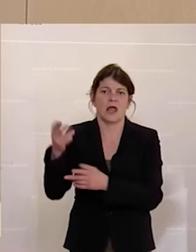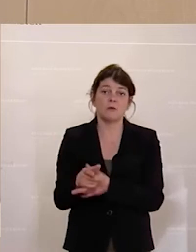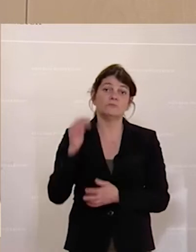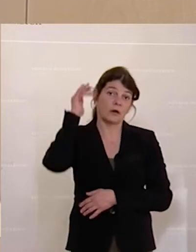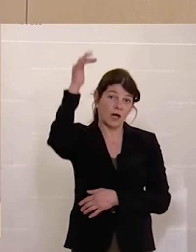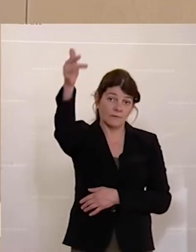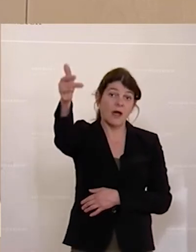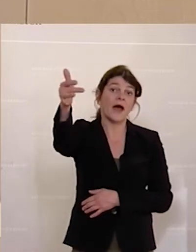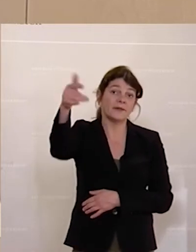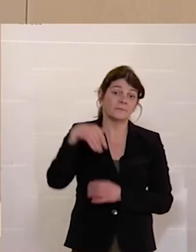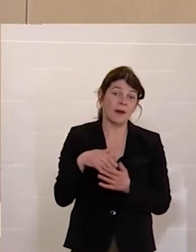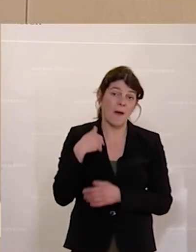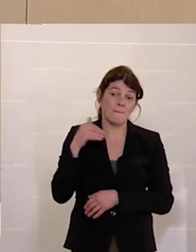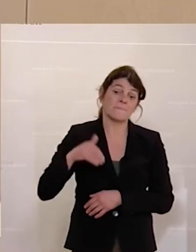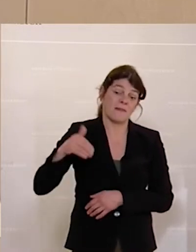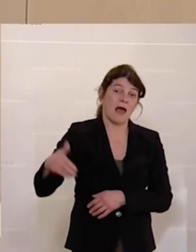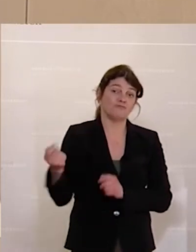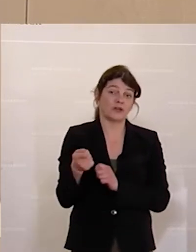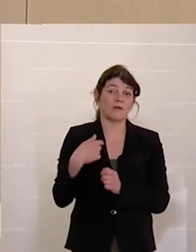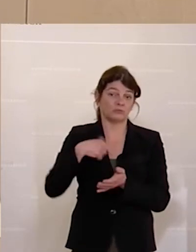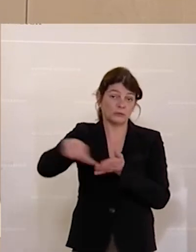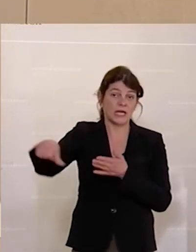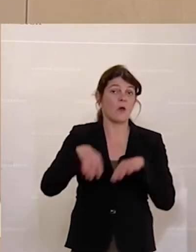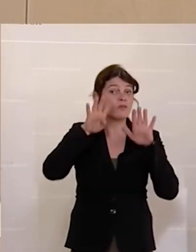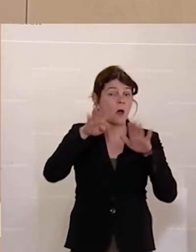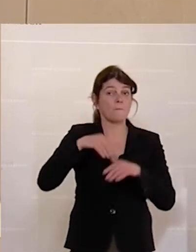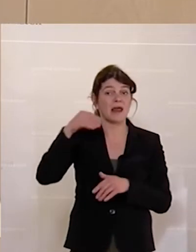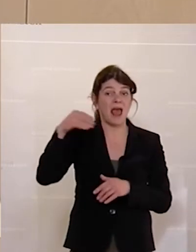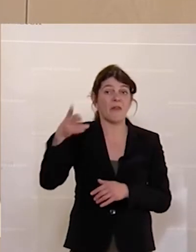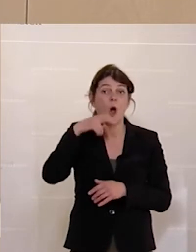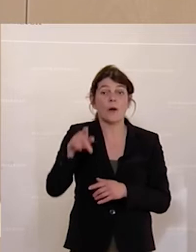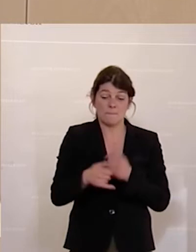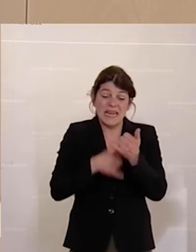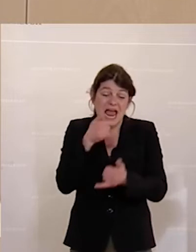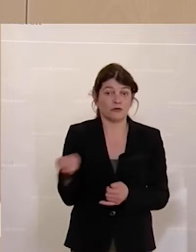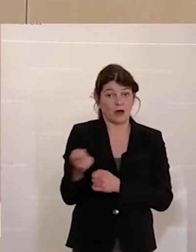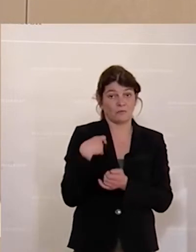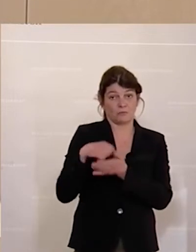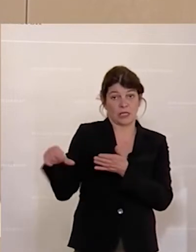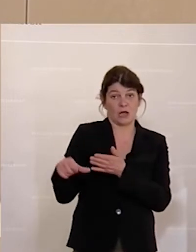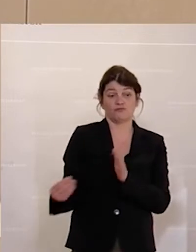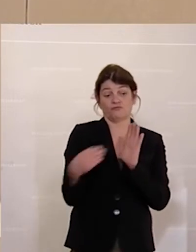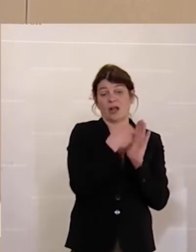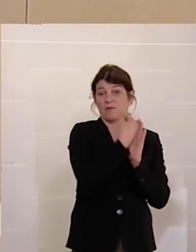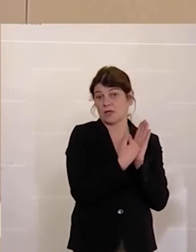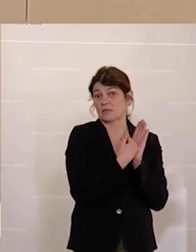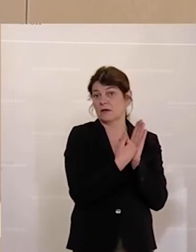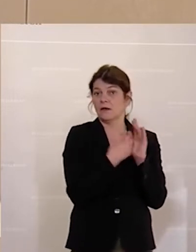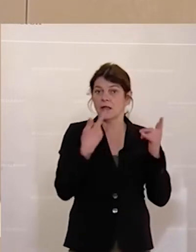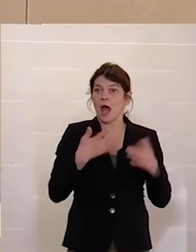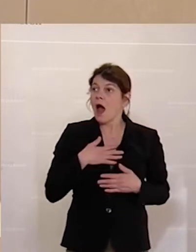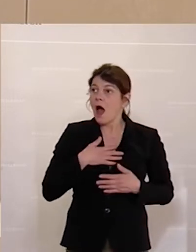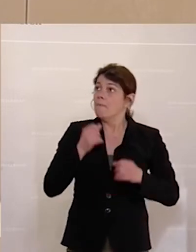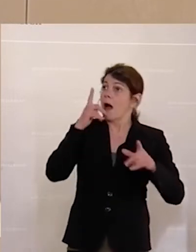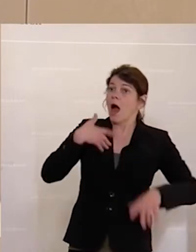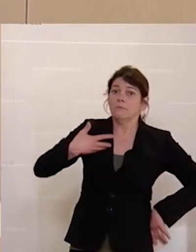werden dann die Milliarden Strafen drohen. 9 Milliarden Euro pro Jahr. Das ist das, was auf der Liste steht. Und dann werden wir wahrscheinlich wieder große Augen